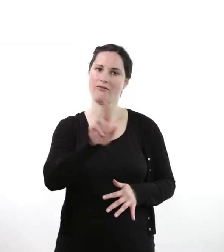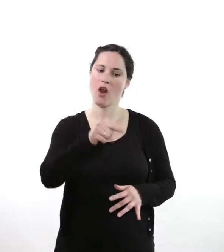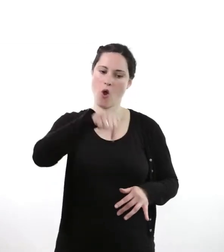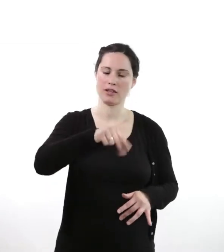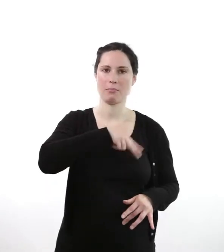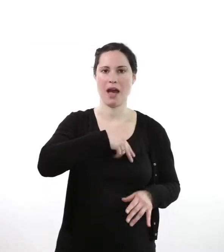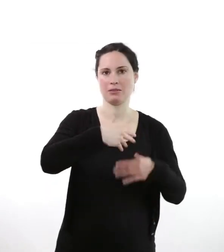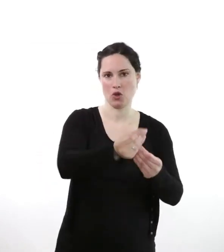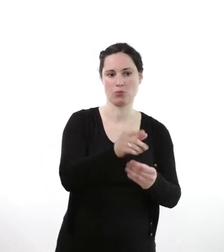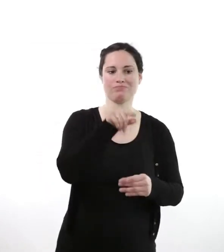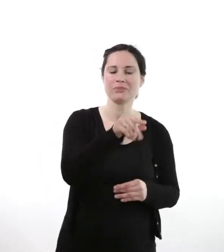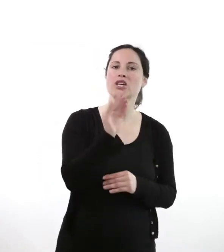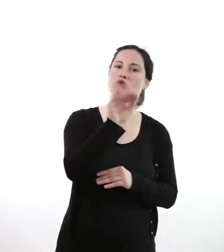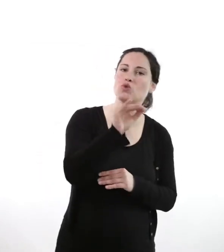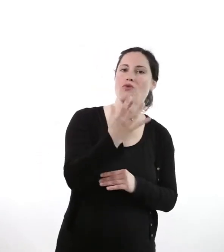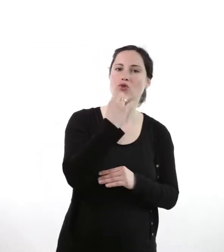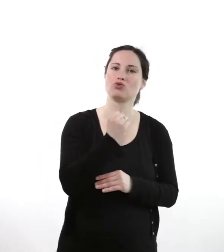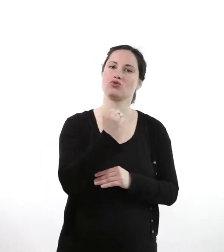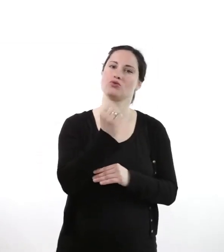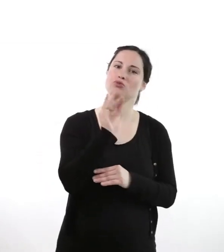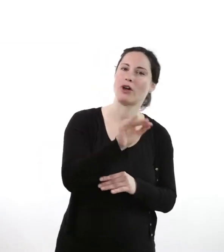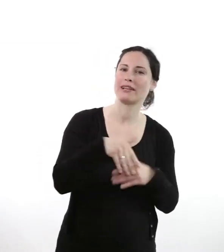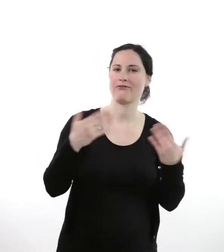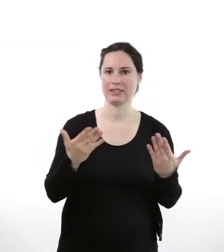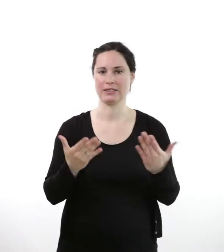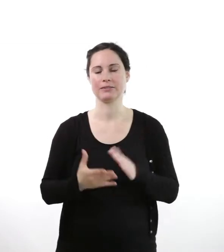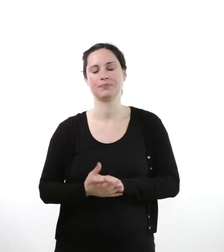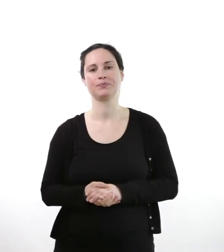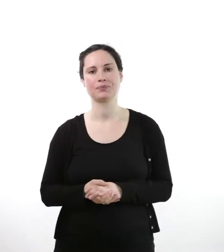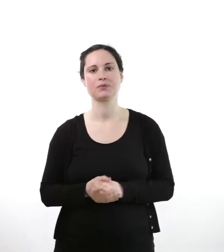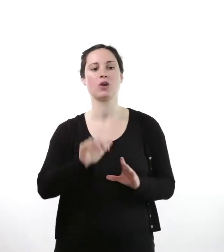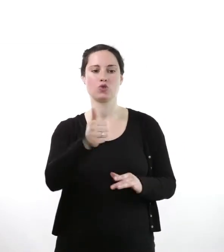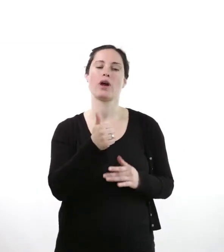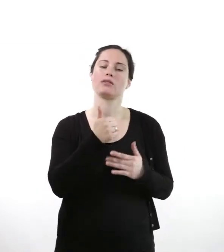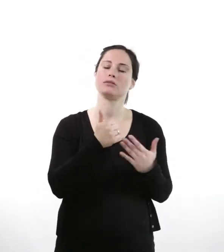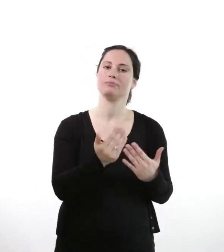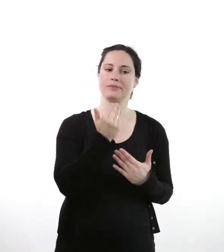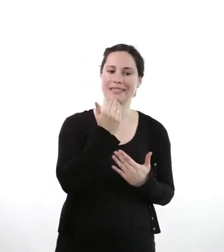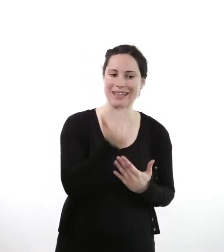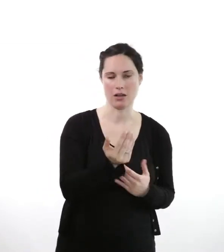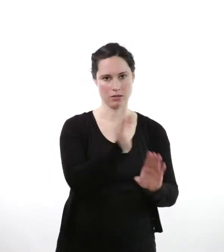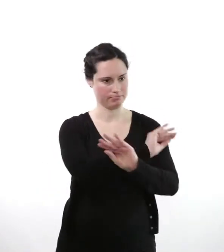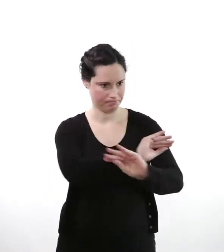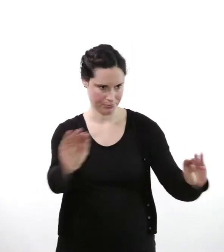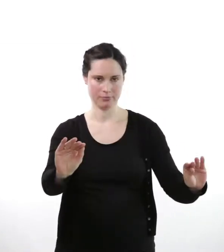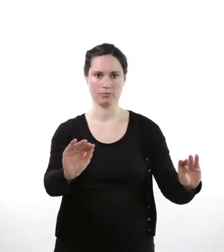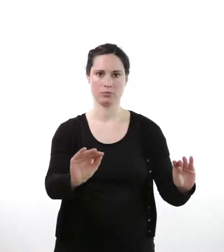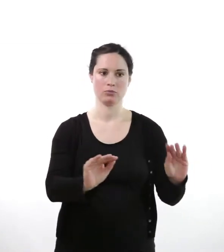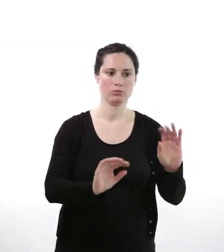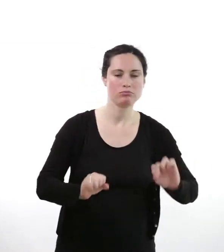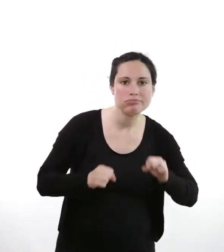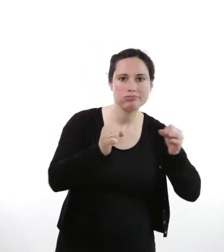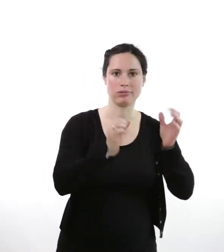Was haben Sie den Preisträgern heute mit auf den Weg gegeben? Ich habe den Preisträgern zuerst einmal gedankt. Sie haben sich ja